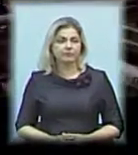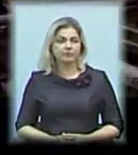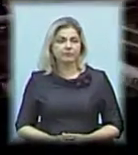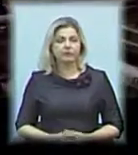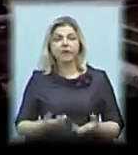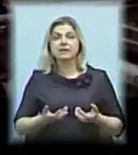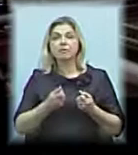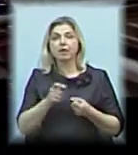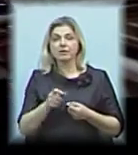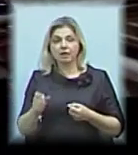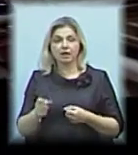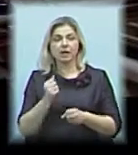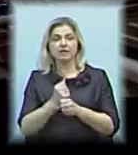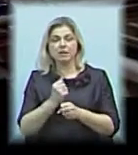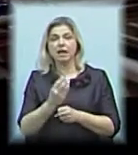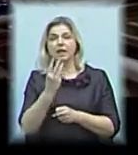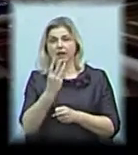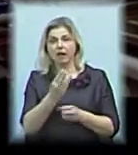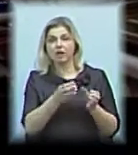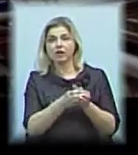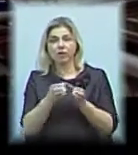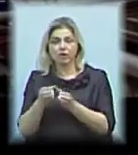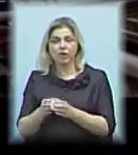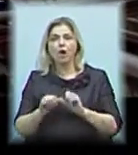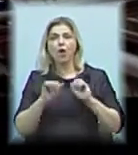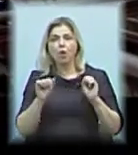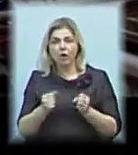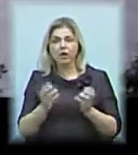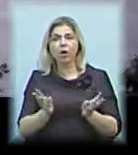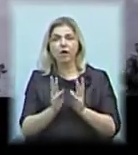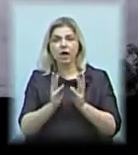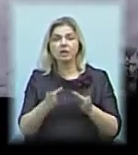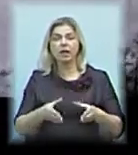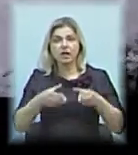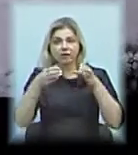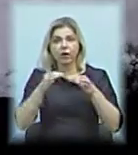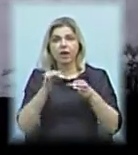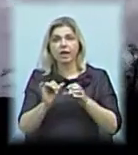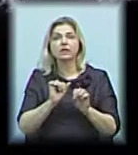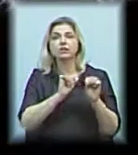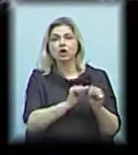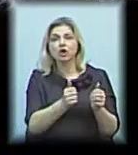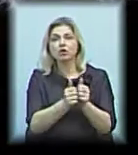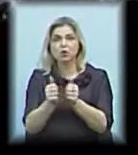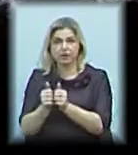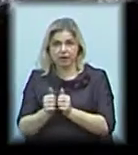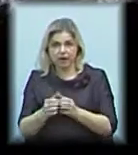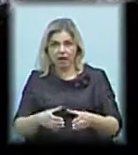Рятувальники створили три оперативні ділянки. Охолодження палаючого резервуару, захист сусідніх, проведення пінної атаки.